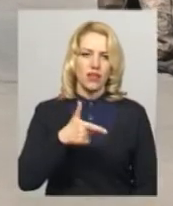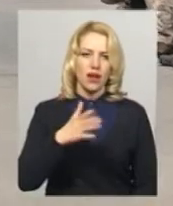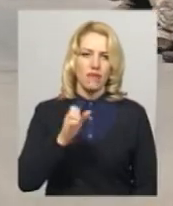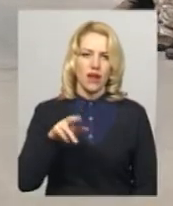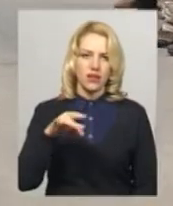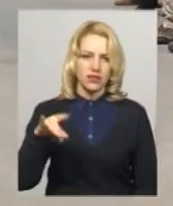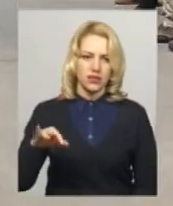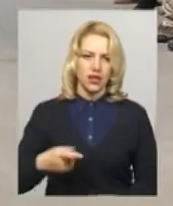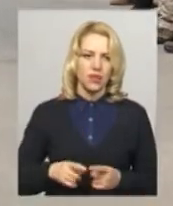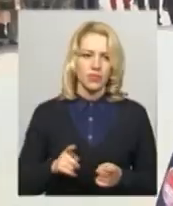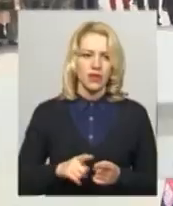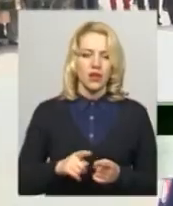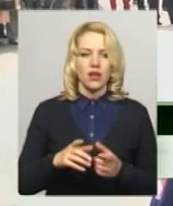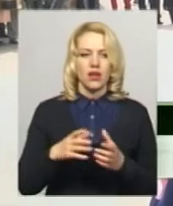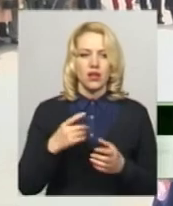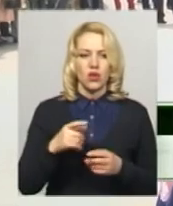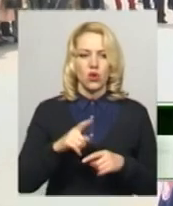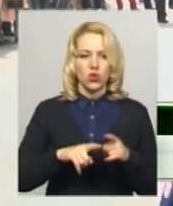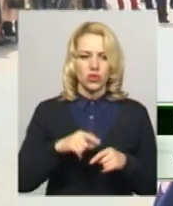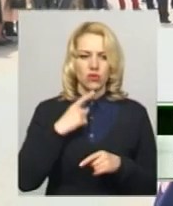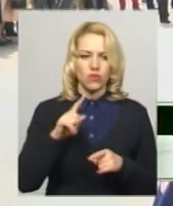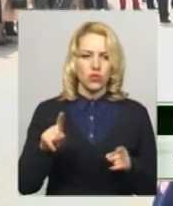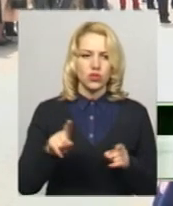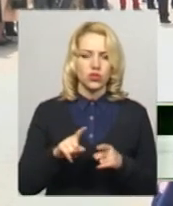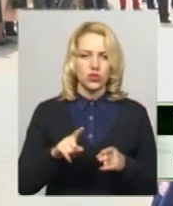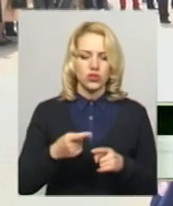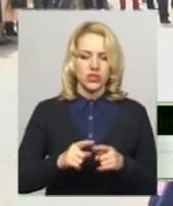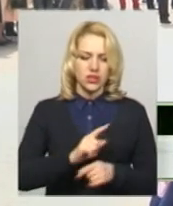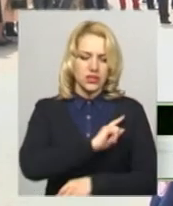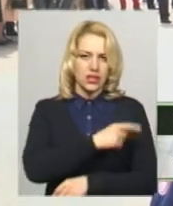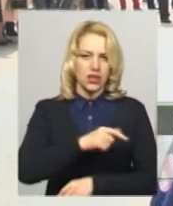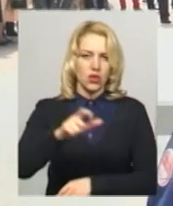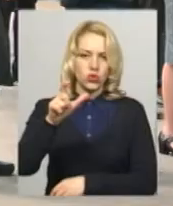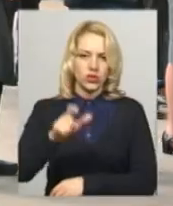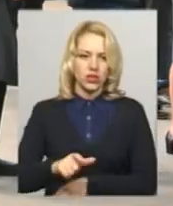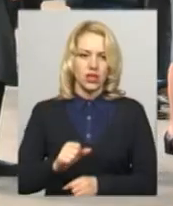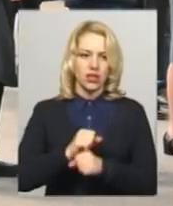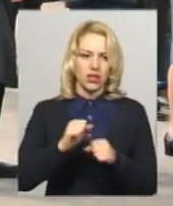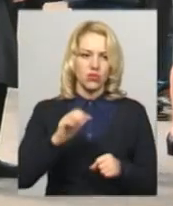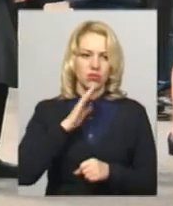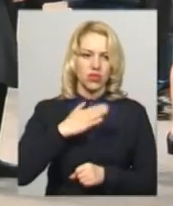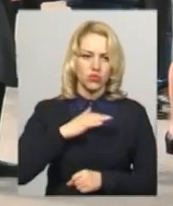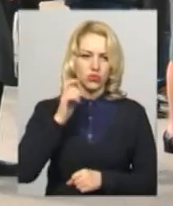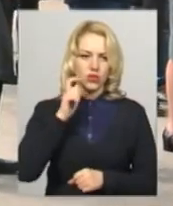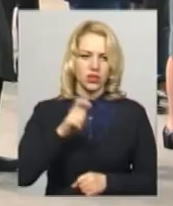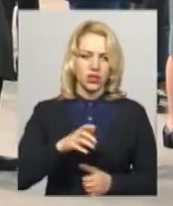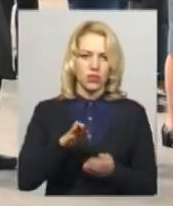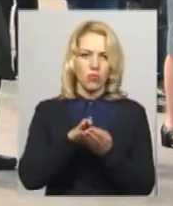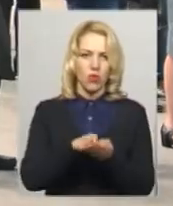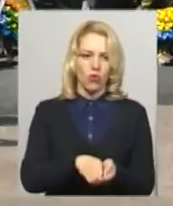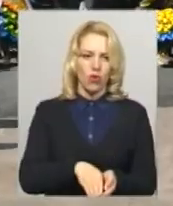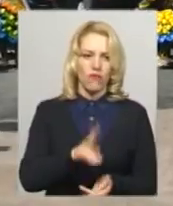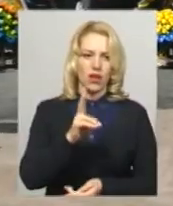Михайло Аршицюк згадує. Це сильна людина, він герой нашої України. Поховала Володимира Ковуля на